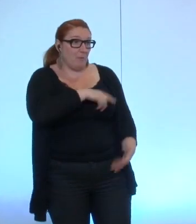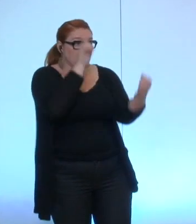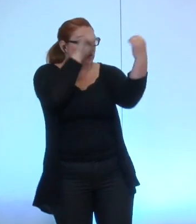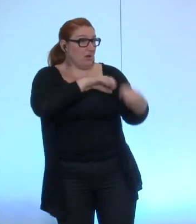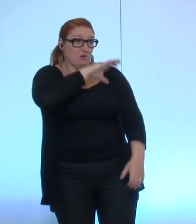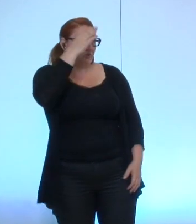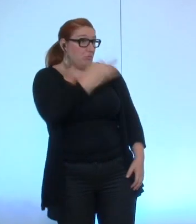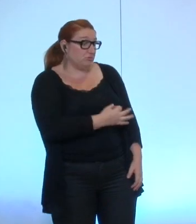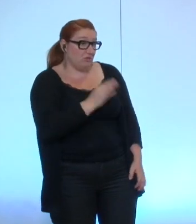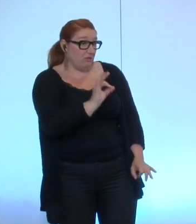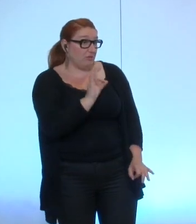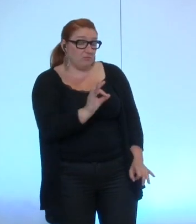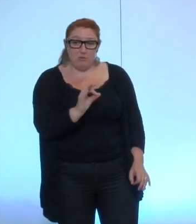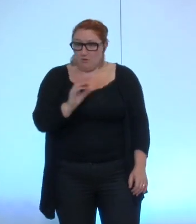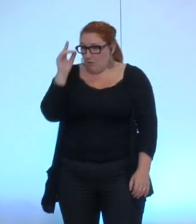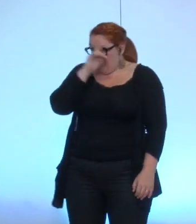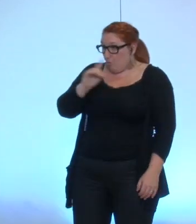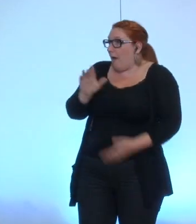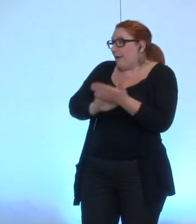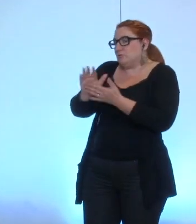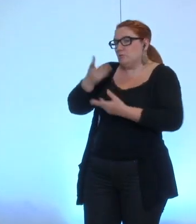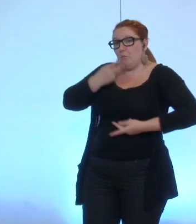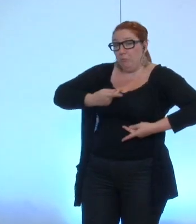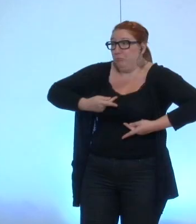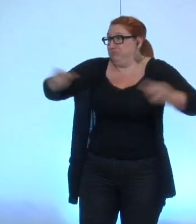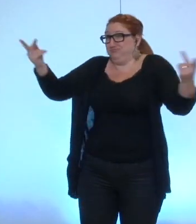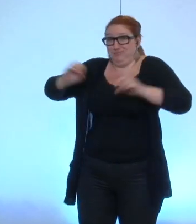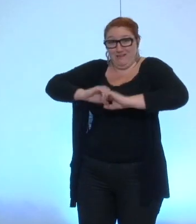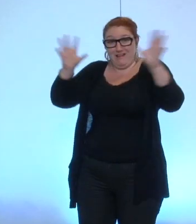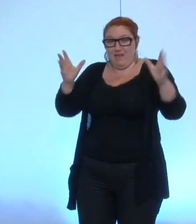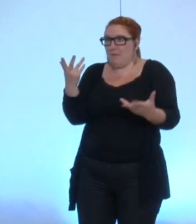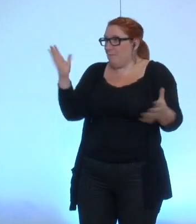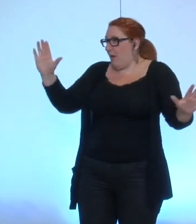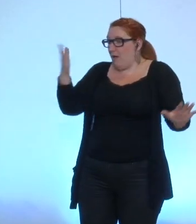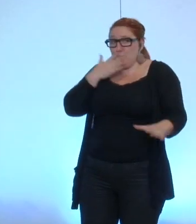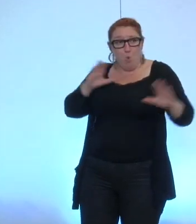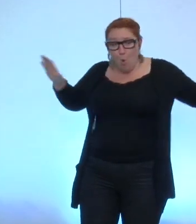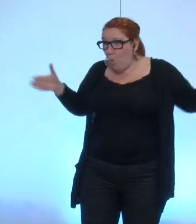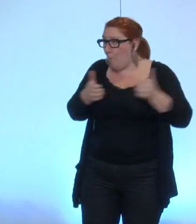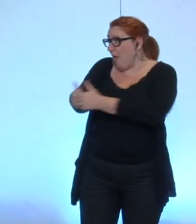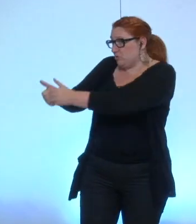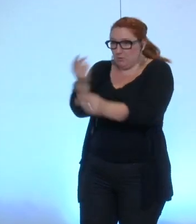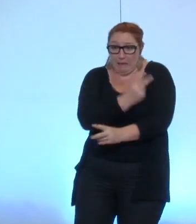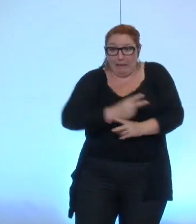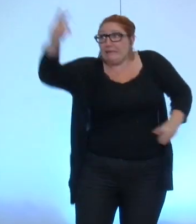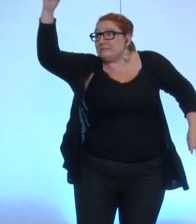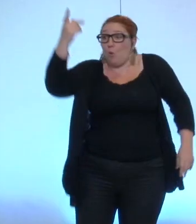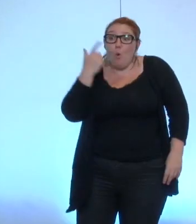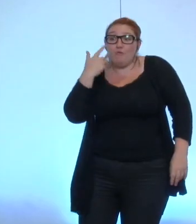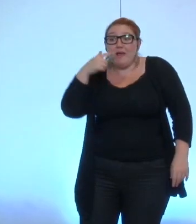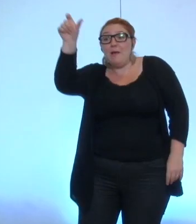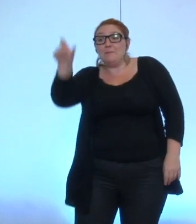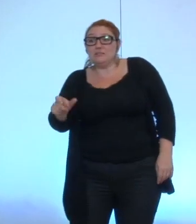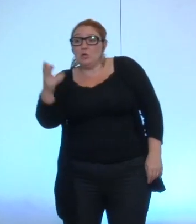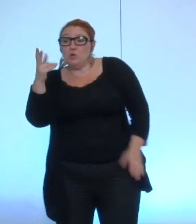ligne est-ce que nous pas à ce moment là excusez-moi de le dire aussi clairement que ça à prendre le risque collectivement et puis on verra bien si un grenoblois